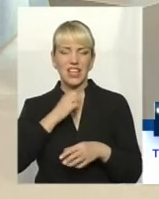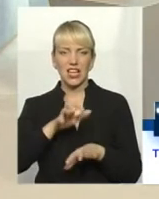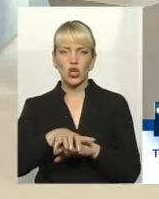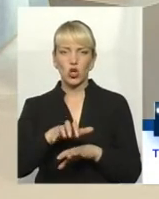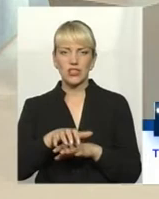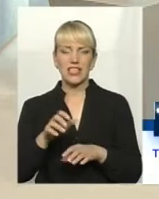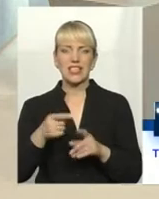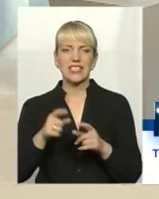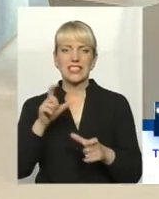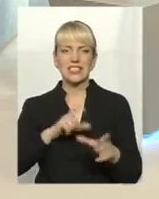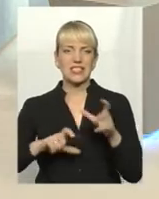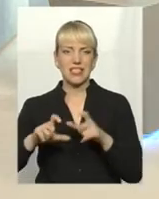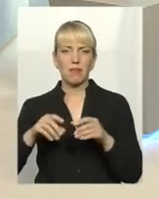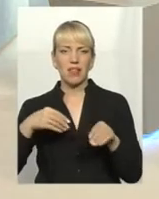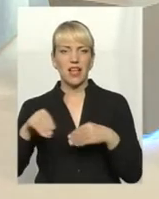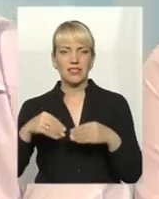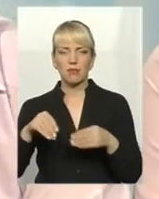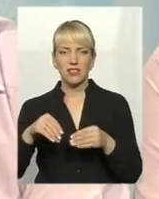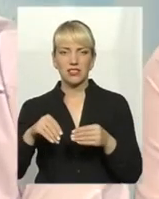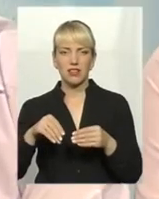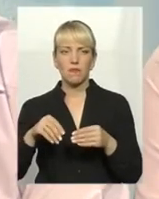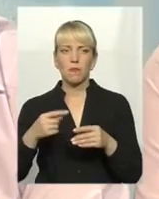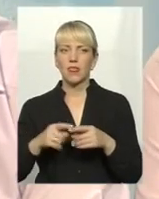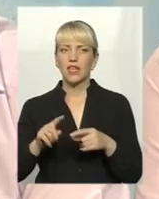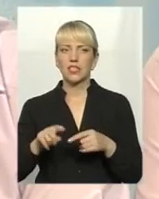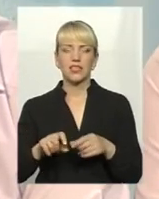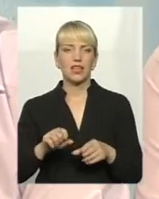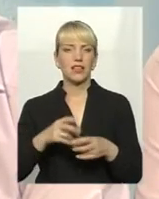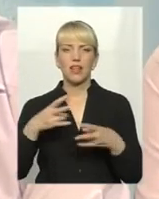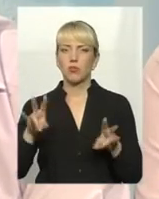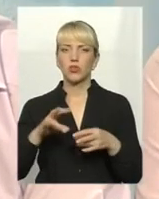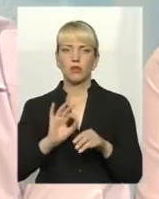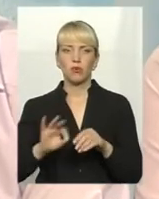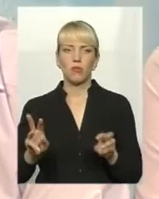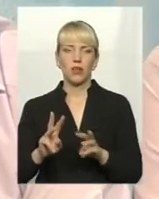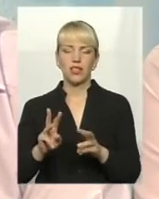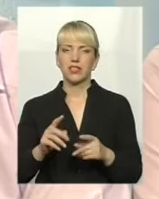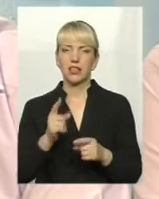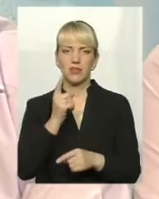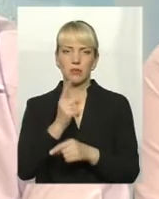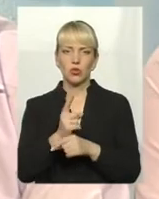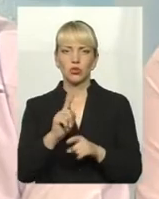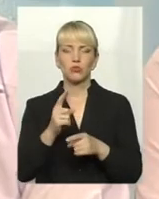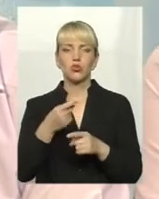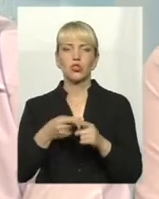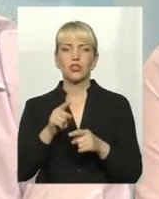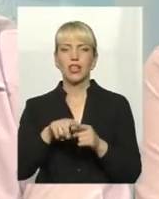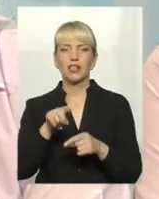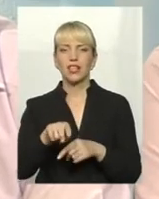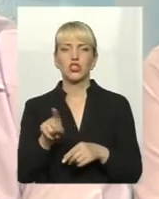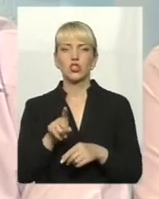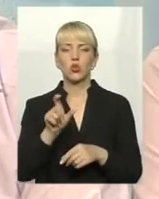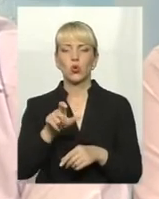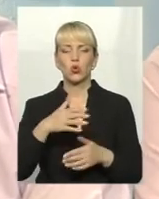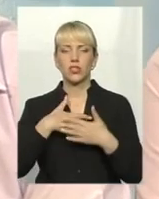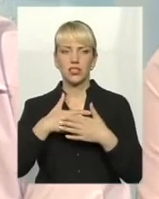синтетика, пластмаса, певні пластики, то їх палити не потрібно, категорично, тому що це те, чим люди дихають, і від чого